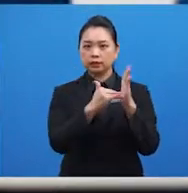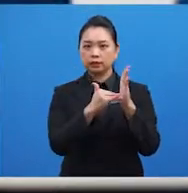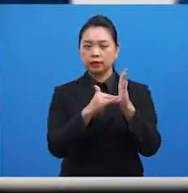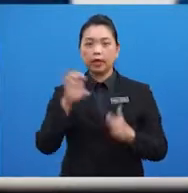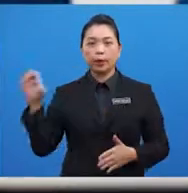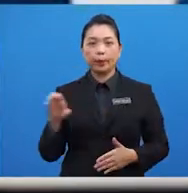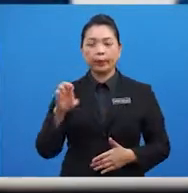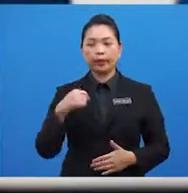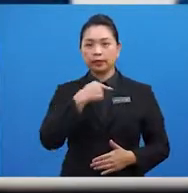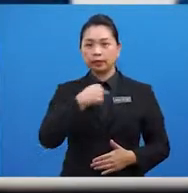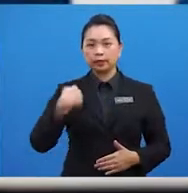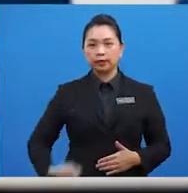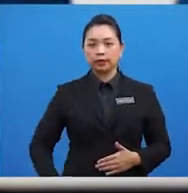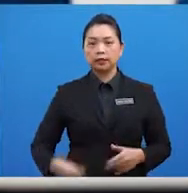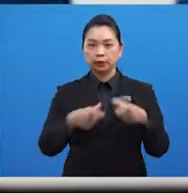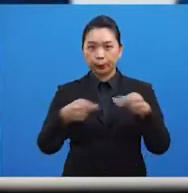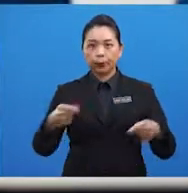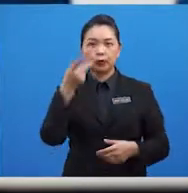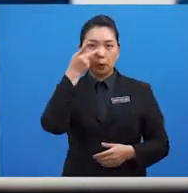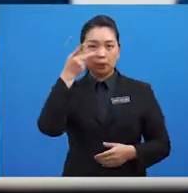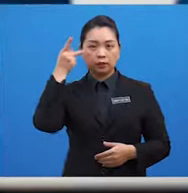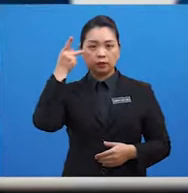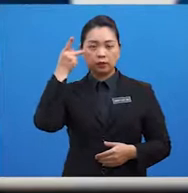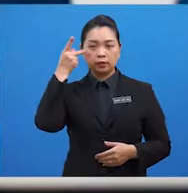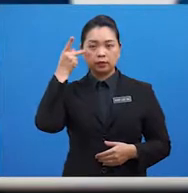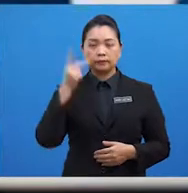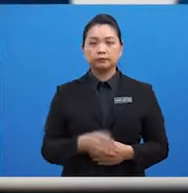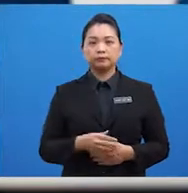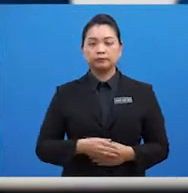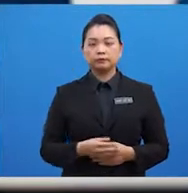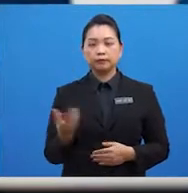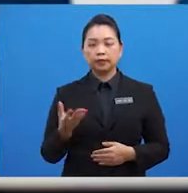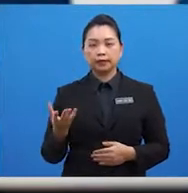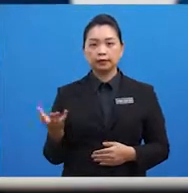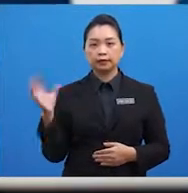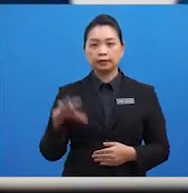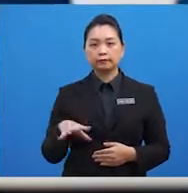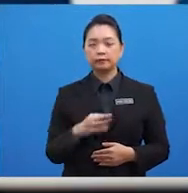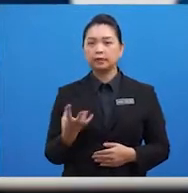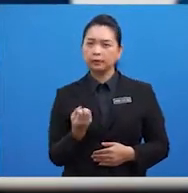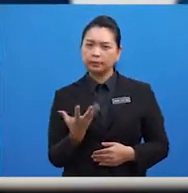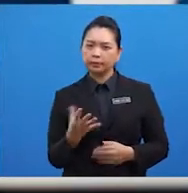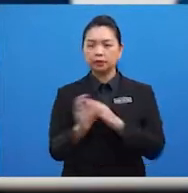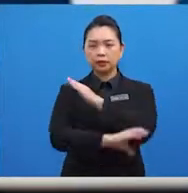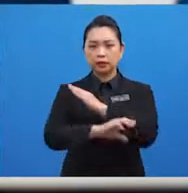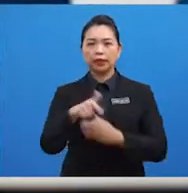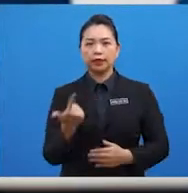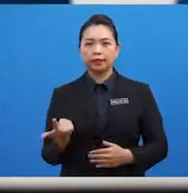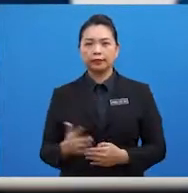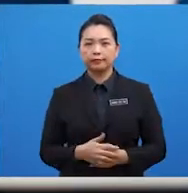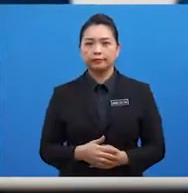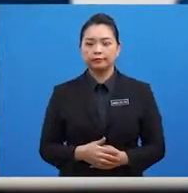China, Jepun, Korea, Pakistan, Bangladesh dan beberapa negara lain.